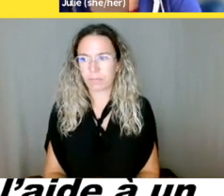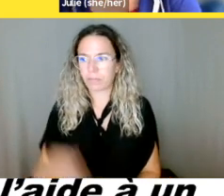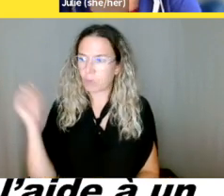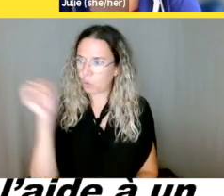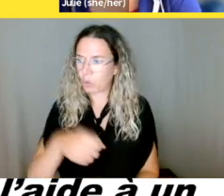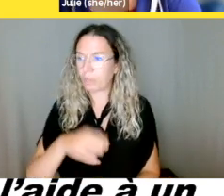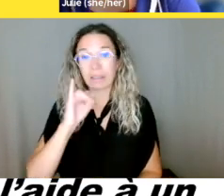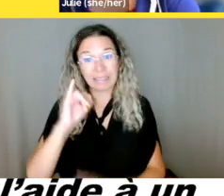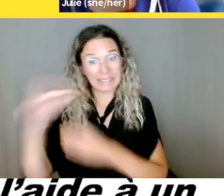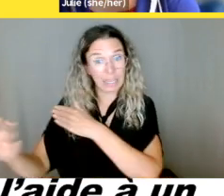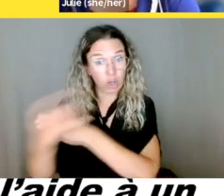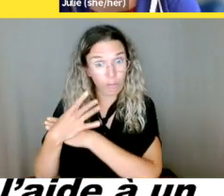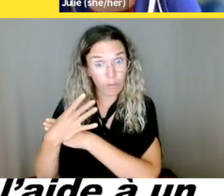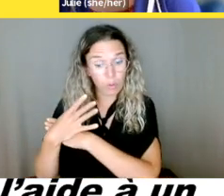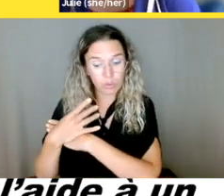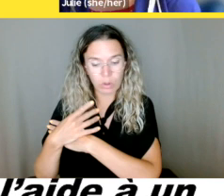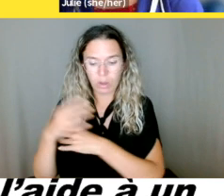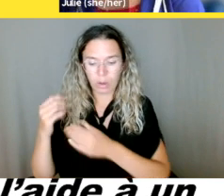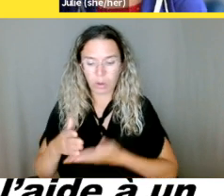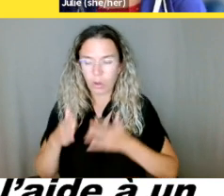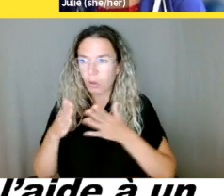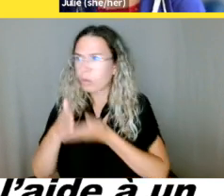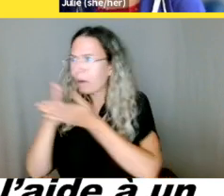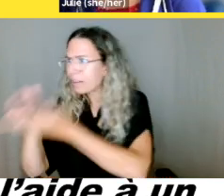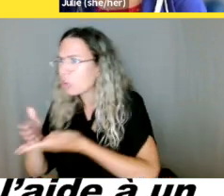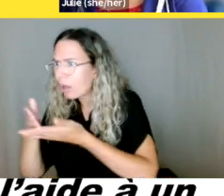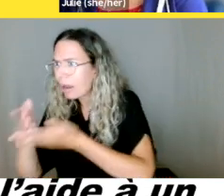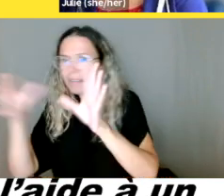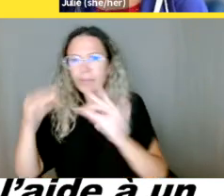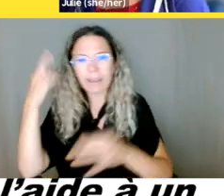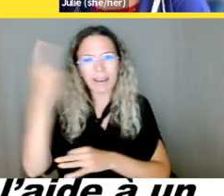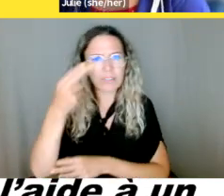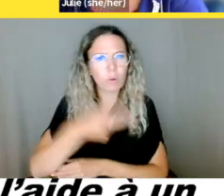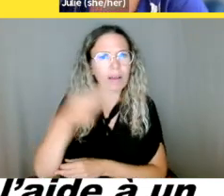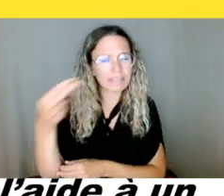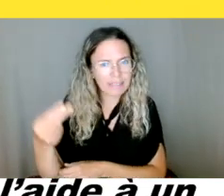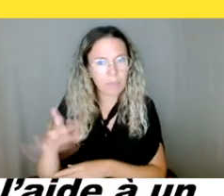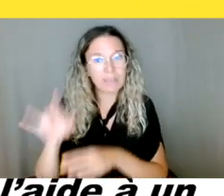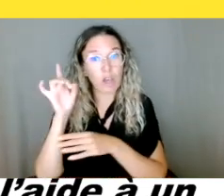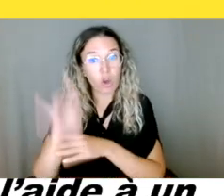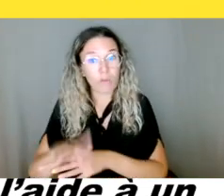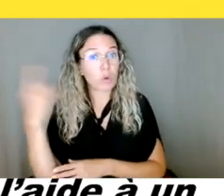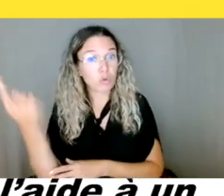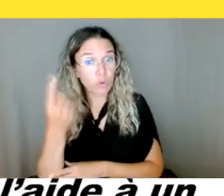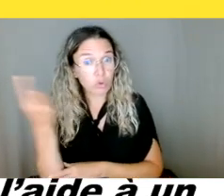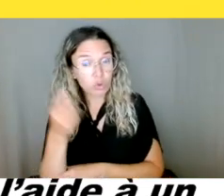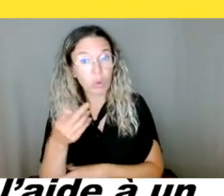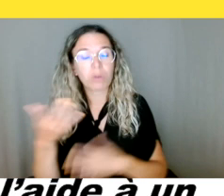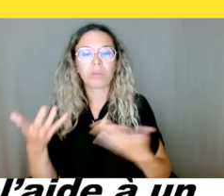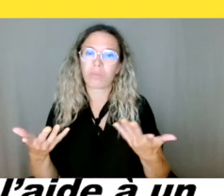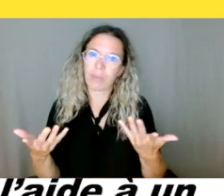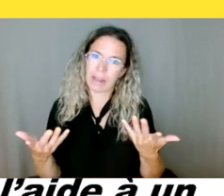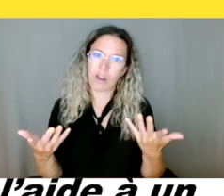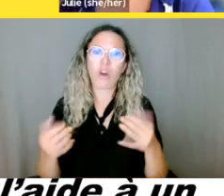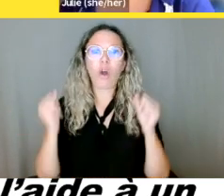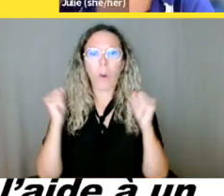refuse toujours, bien là, vous pouvez avoir une crise sur les lieux. C'est aussi un bon